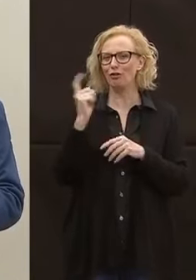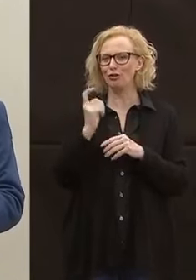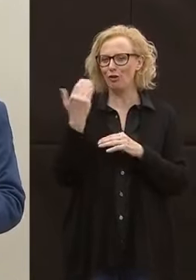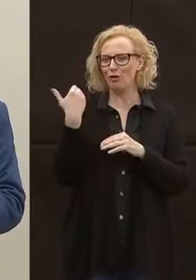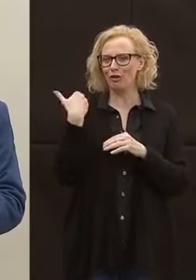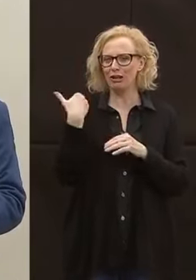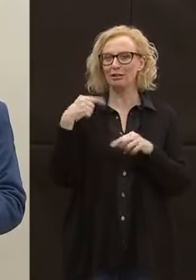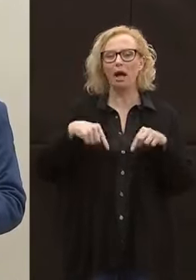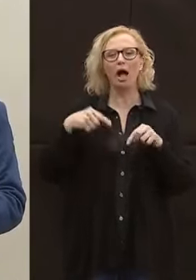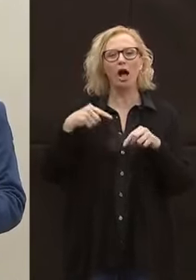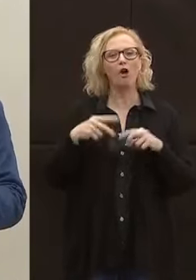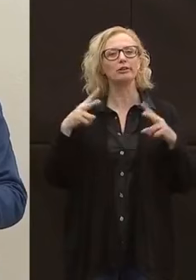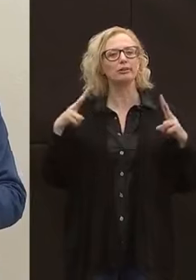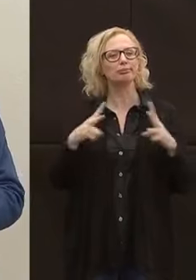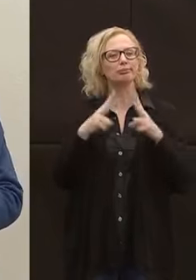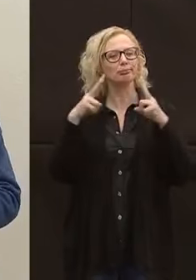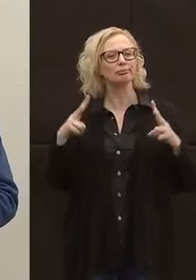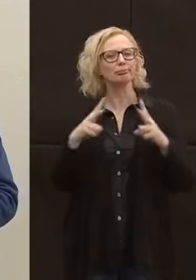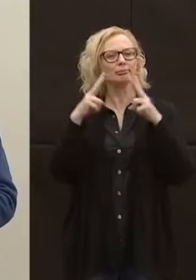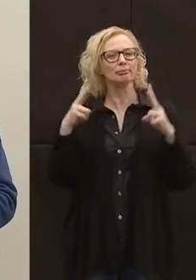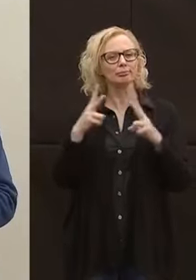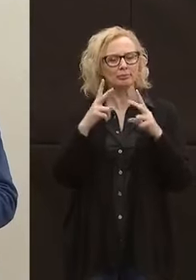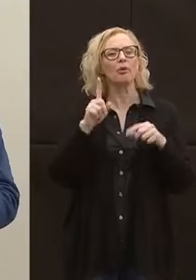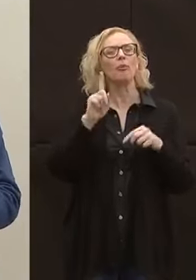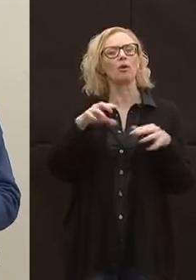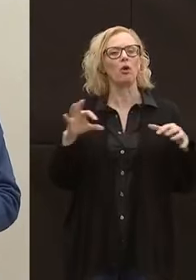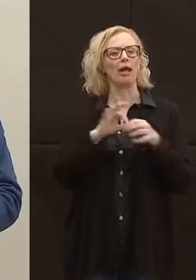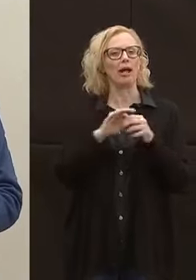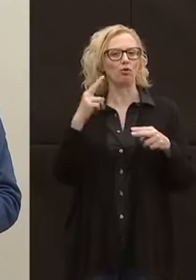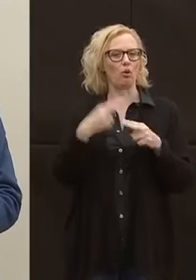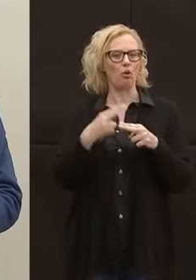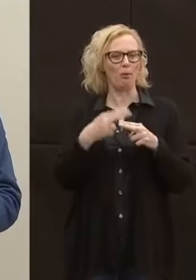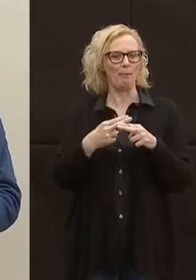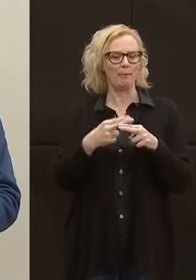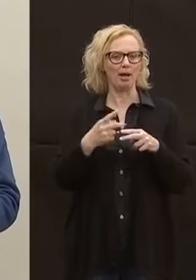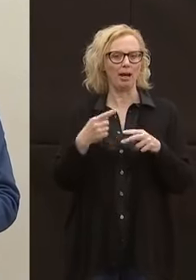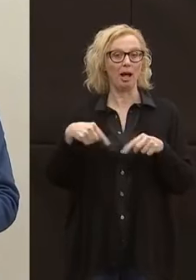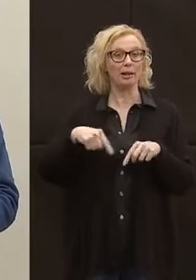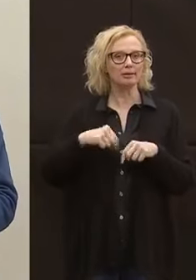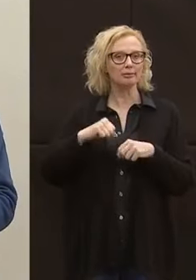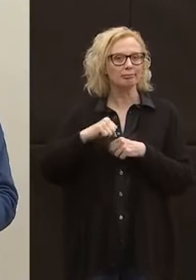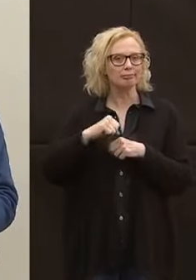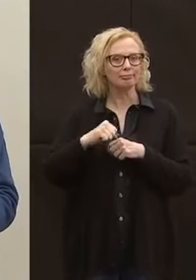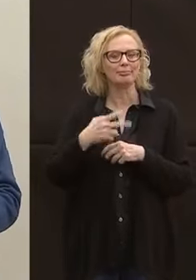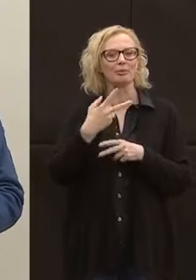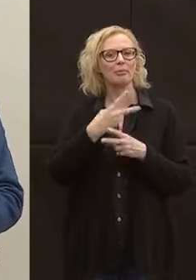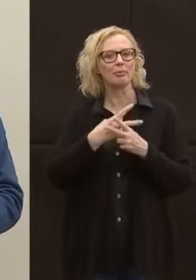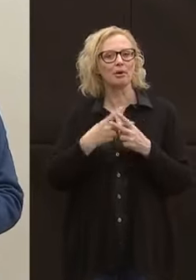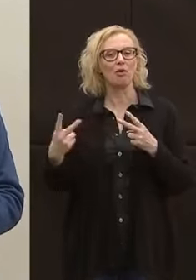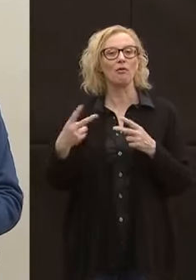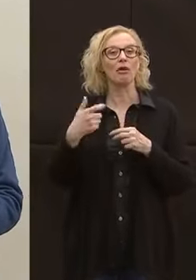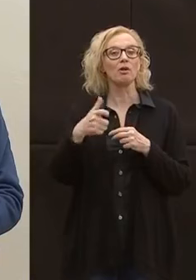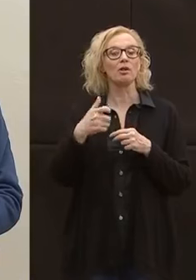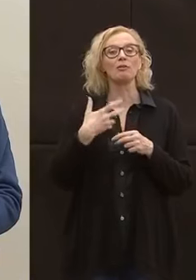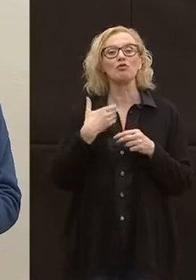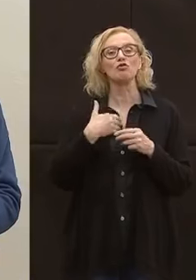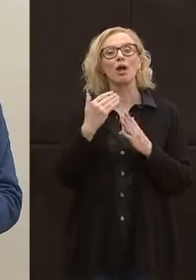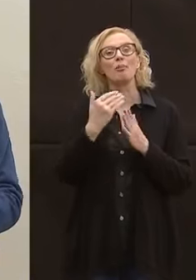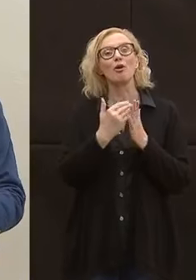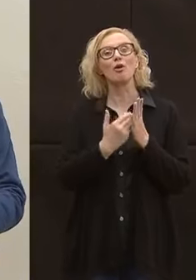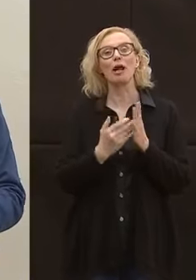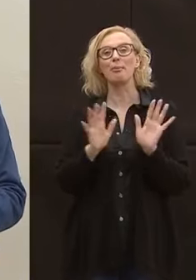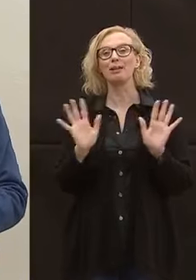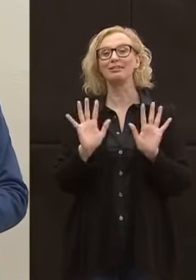A giornata di intense riunioni anche a livello romano per cui cercheremo di correre veloci anche per non interferire con la programmazione dei